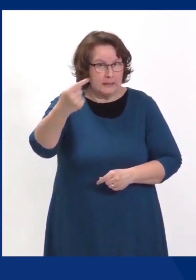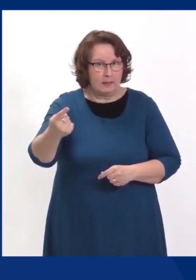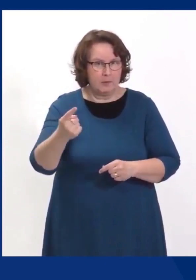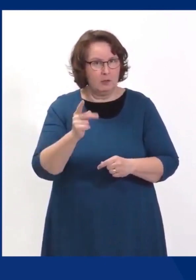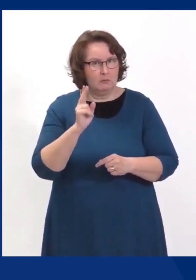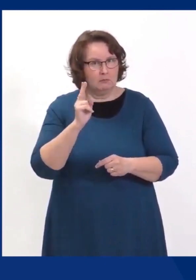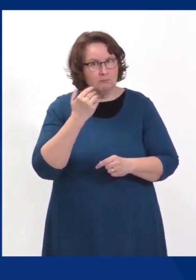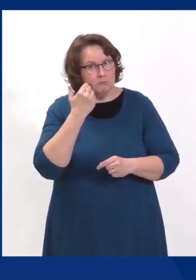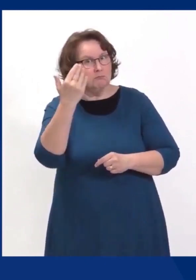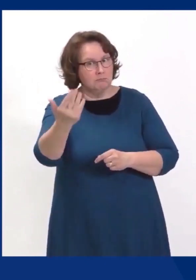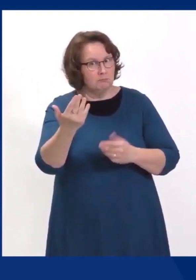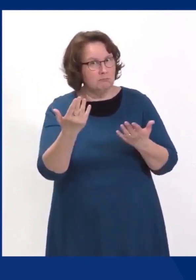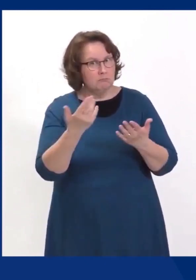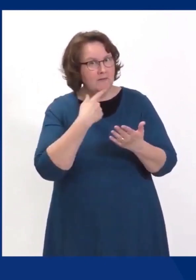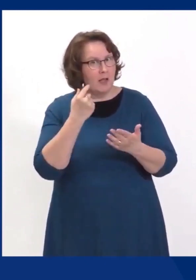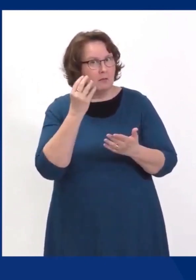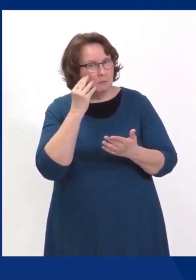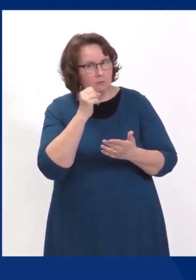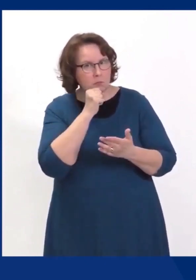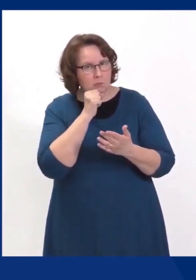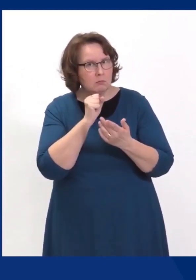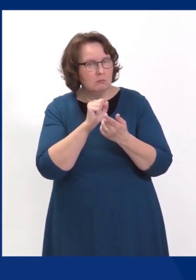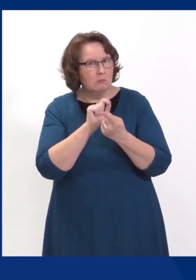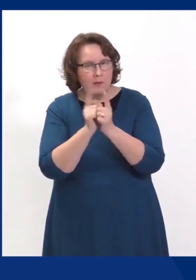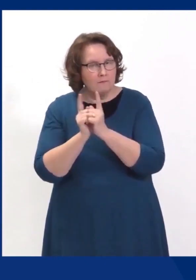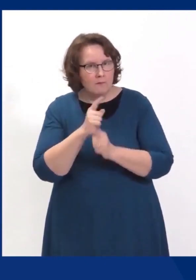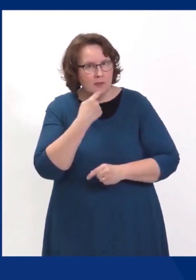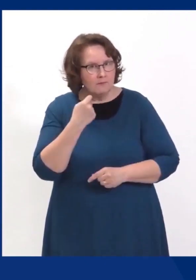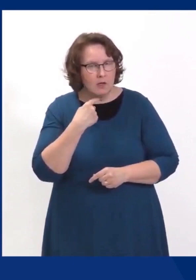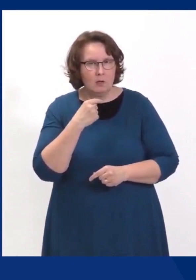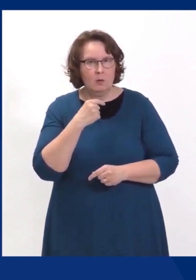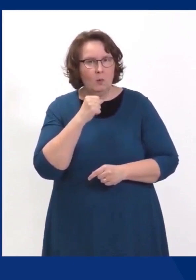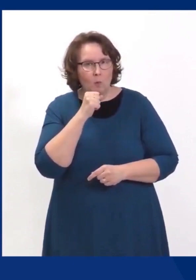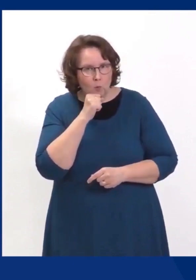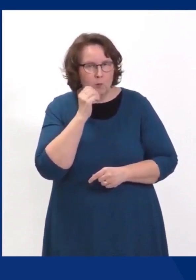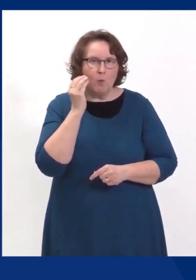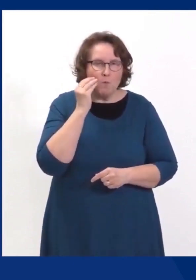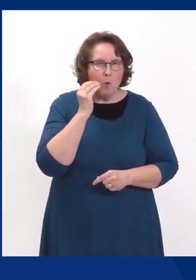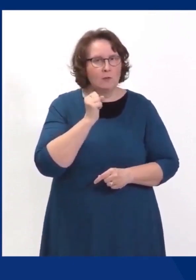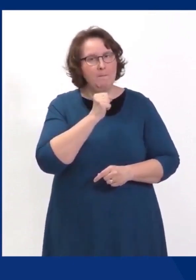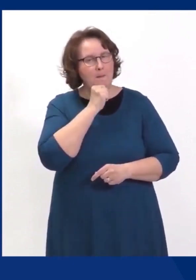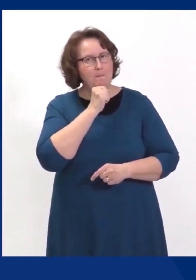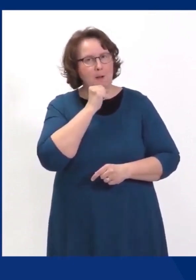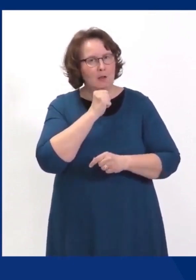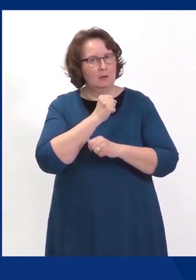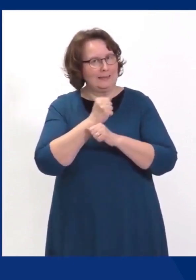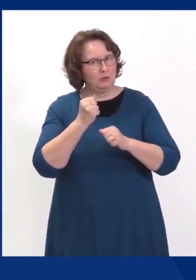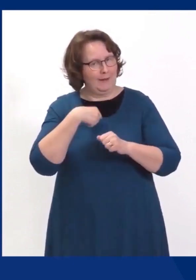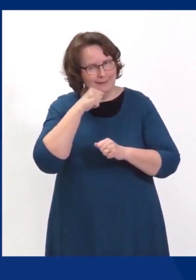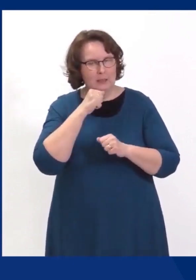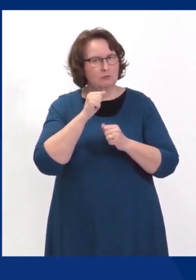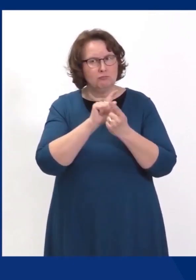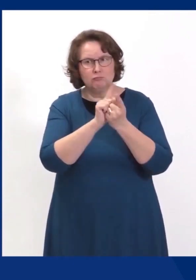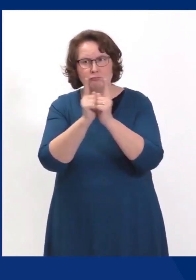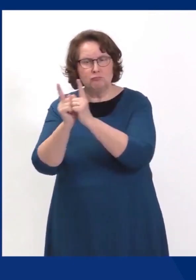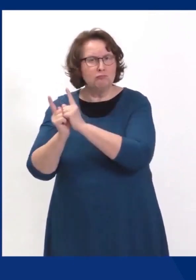fyysisesti tavata omia isovanhempiansa, omaa ukkia, mummua, pappaa tai isoäitiä. Se